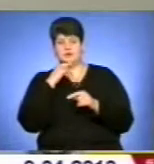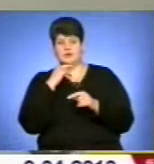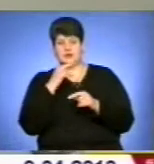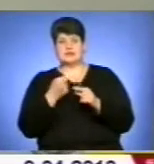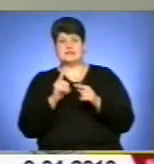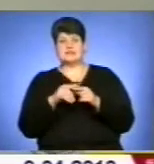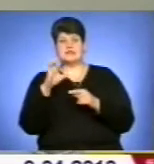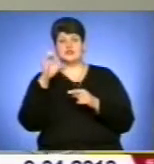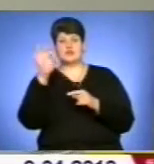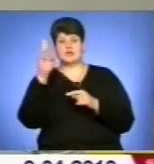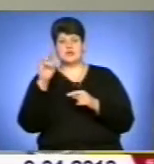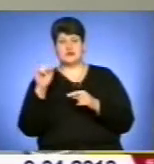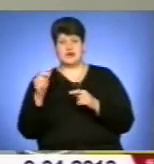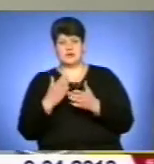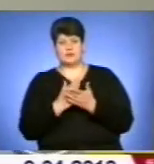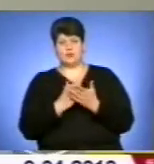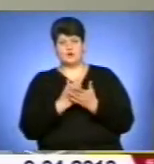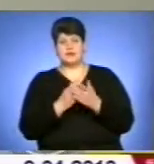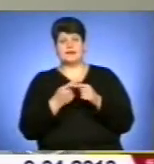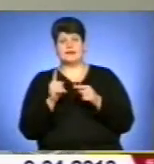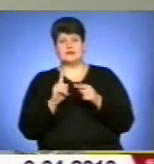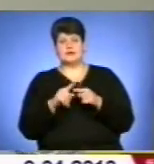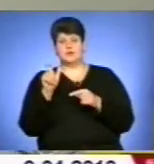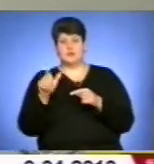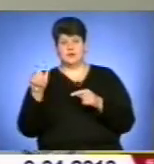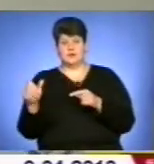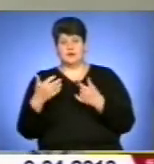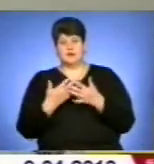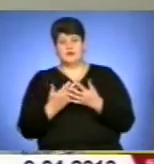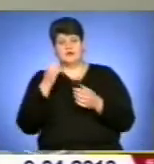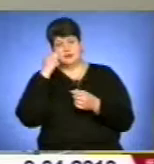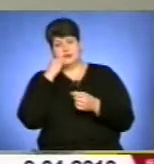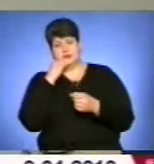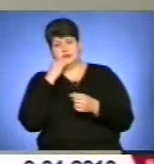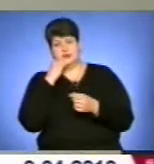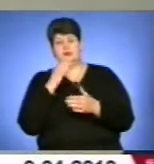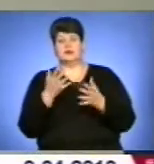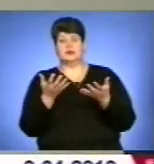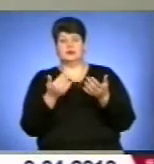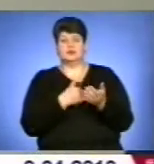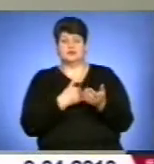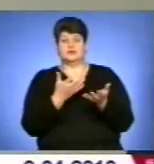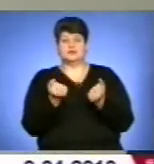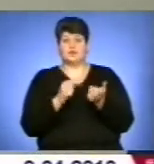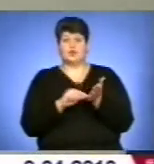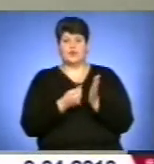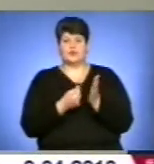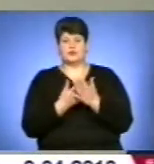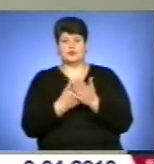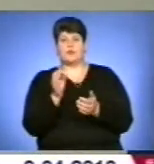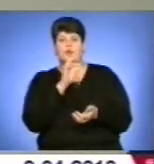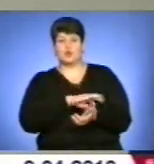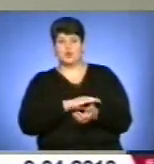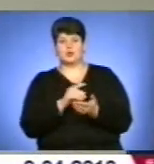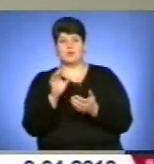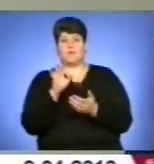це соціальні послуги. Тобто, щоб люди, наприклад, похилого віку отримавши, необхідно отримати довідку, чи про доходи, про